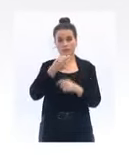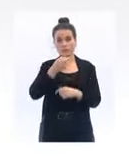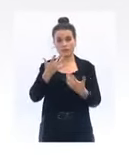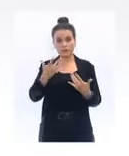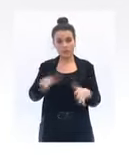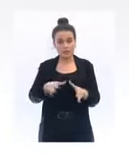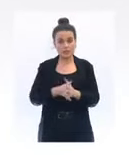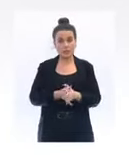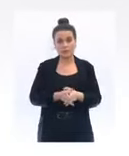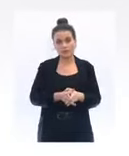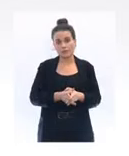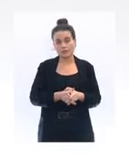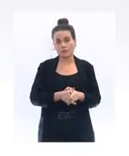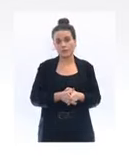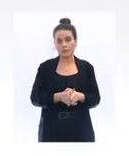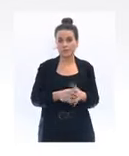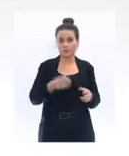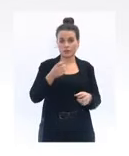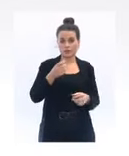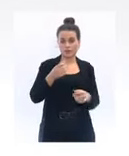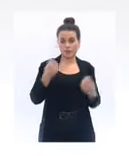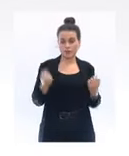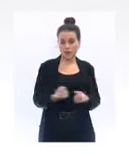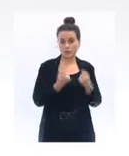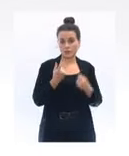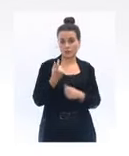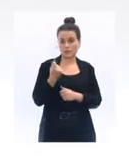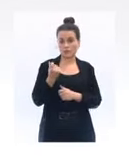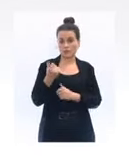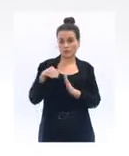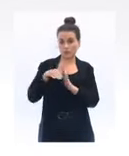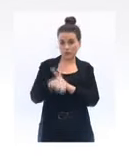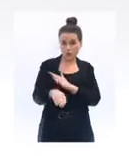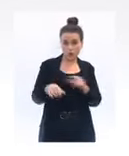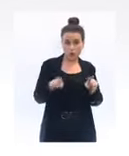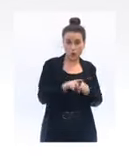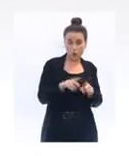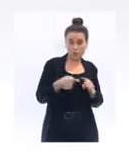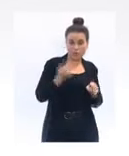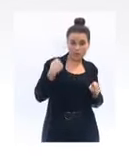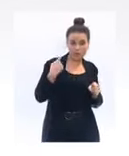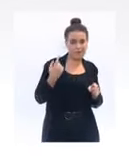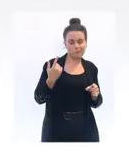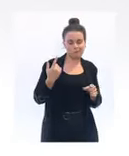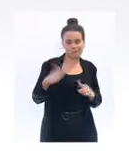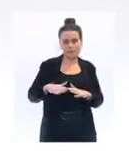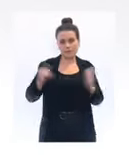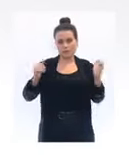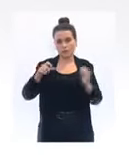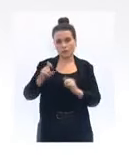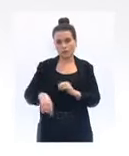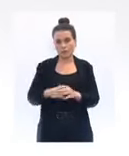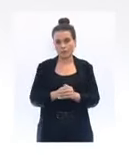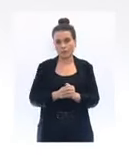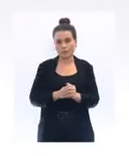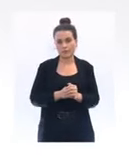éviter de connaître une chute de l'activité économique aussi brutale qu'au printemps dernier. Ainsi, tous ceux dont les activités